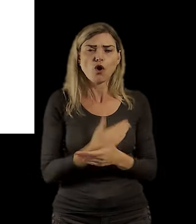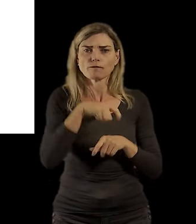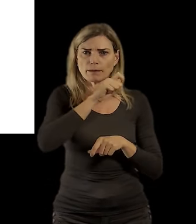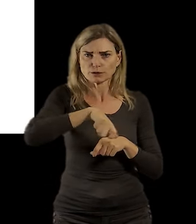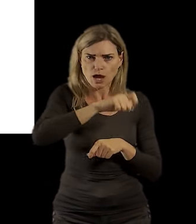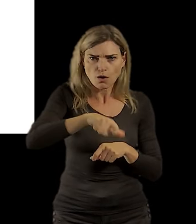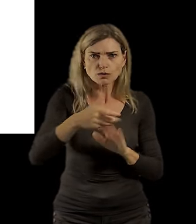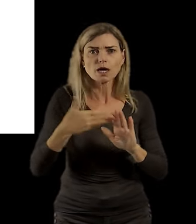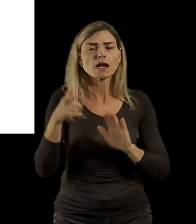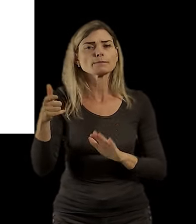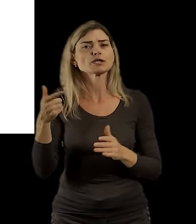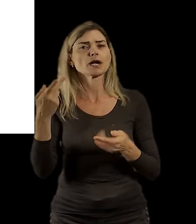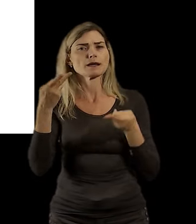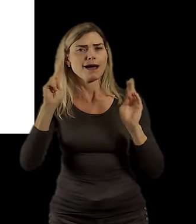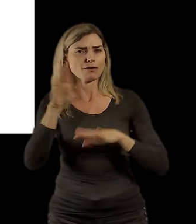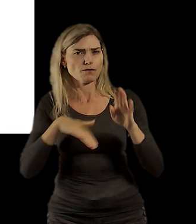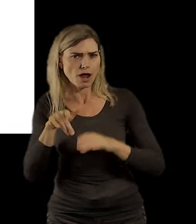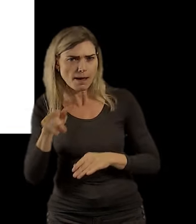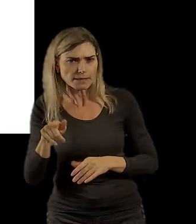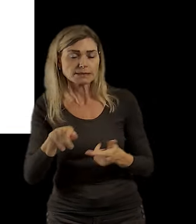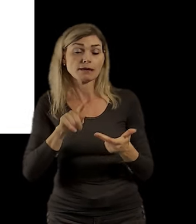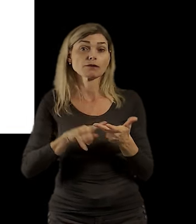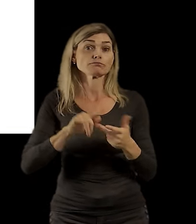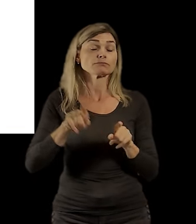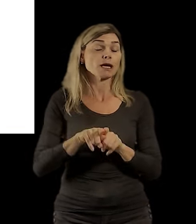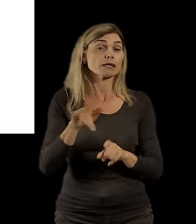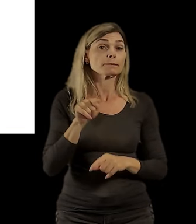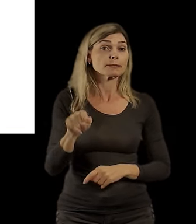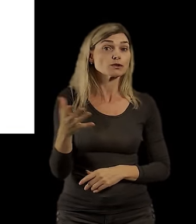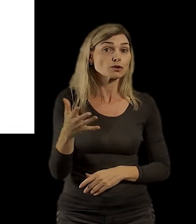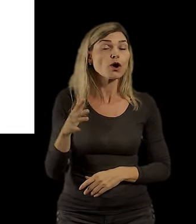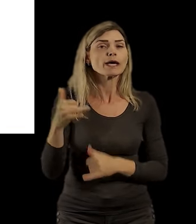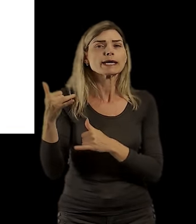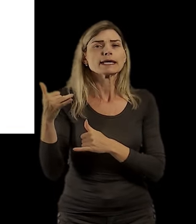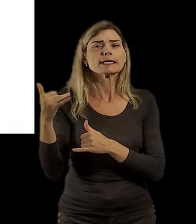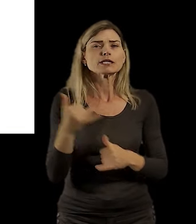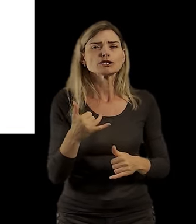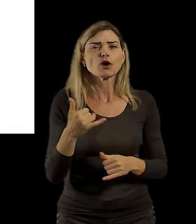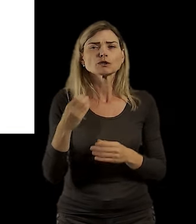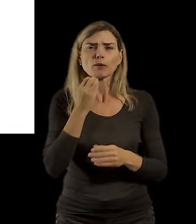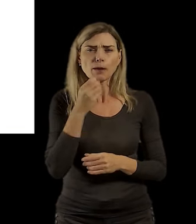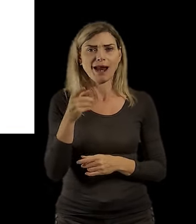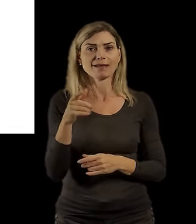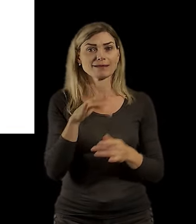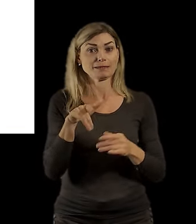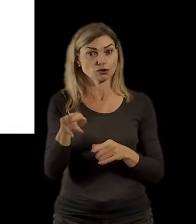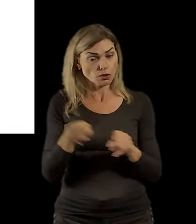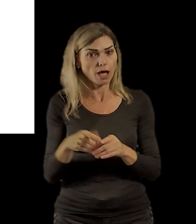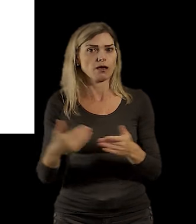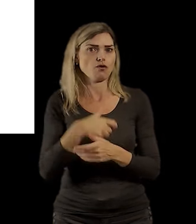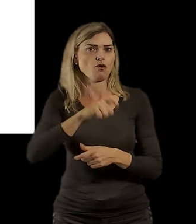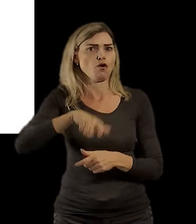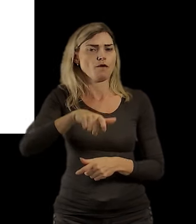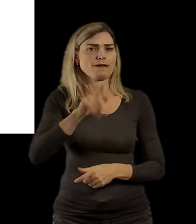Karlověnám městí nebo případně ten na Jiřáku. Určitě tady náleží dík i